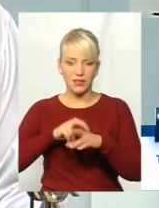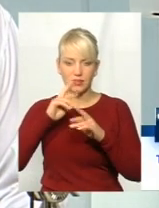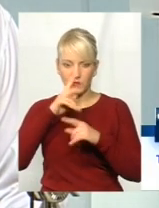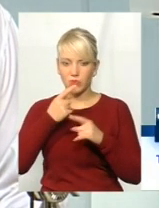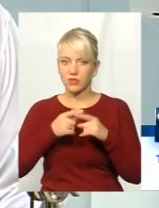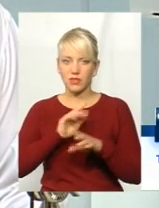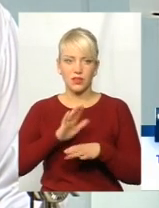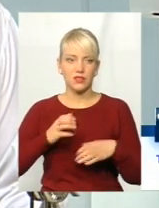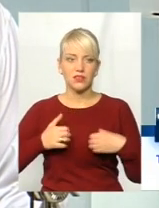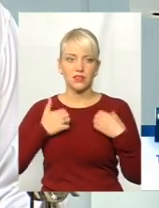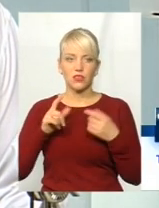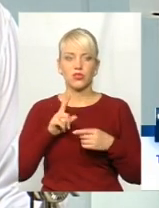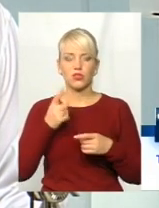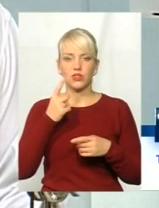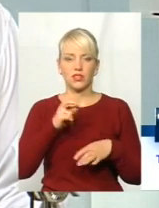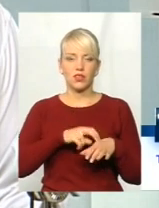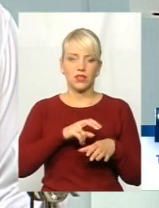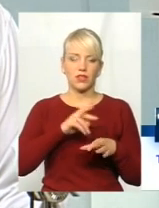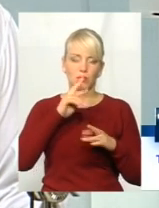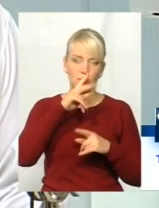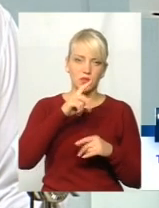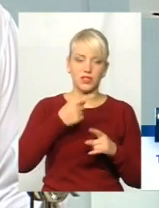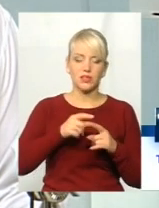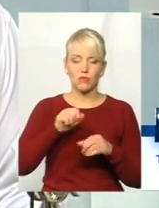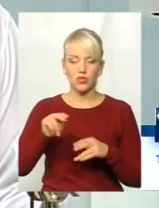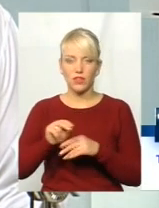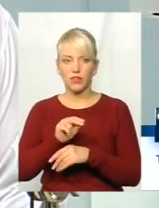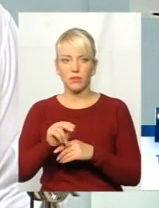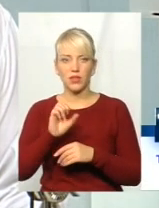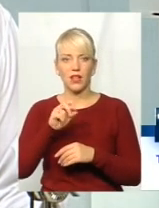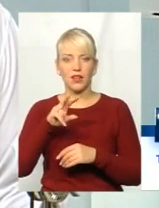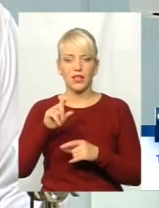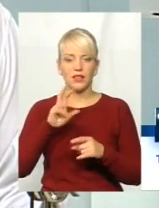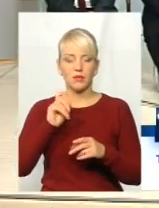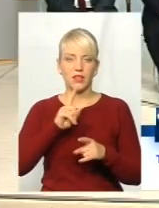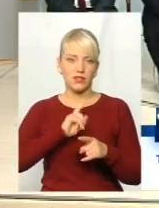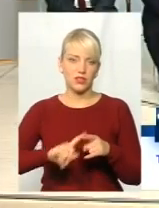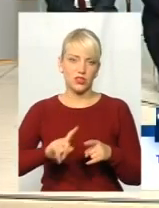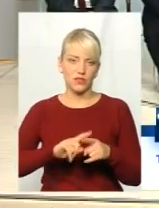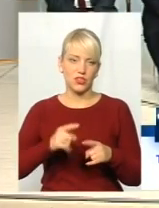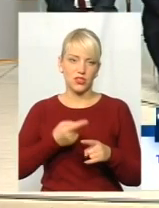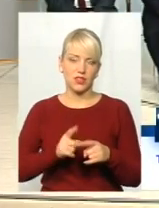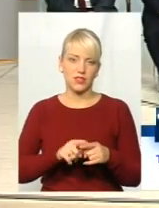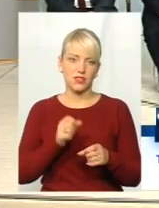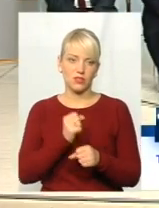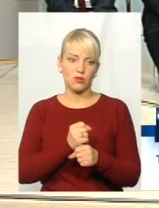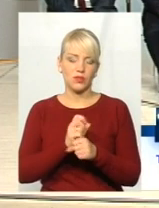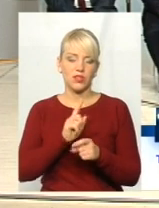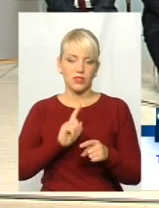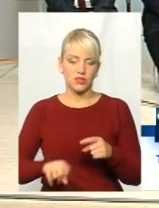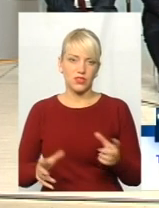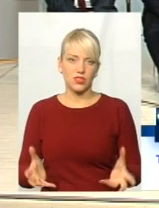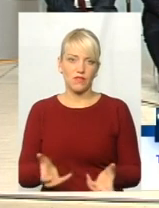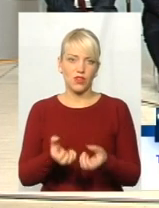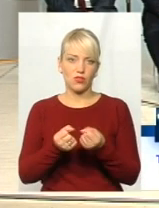так страшно, що лікар, можливо, і помилився, і це можна виправити. Але треба якнайшвидше це робити. Якнайшвидше рятувати людину,